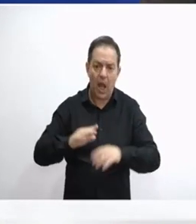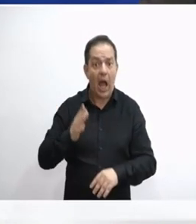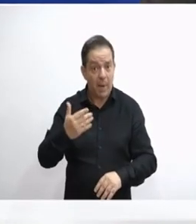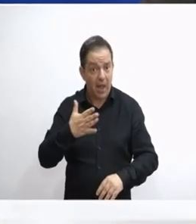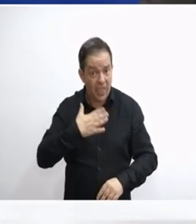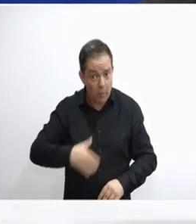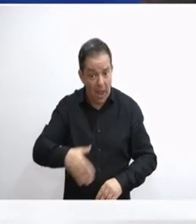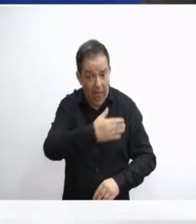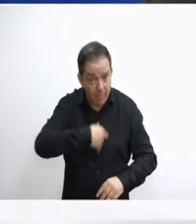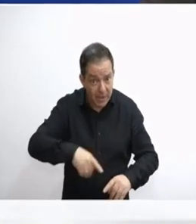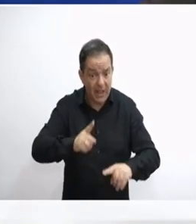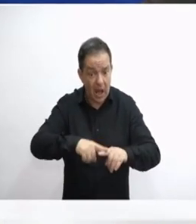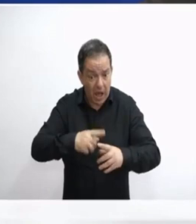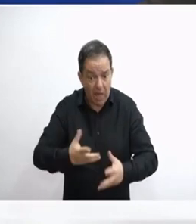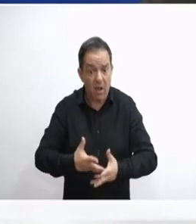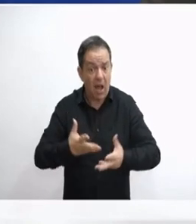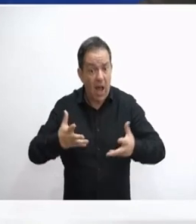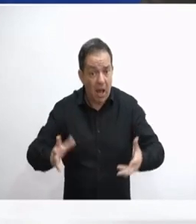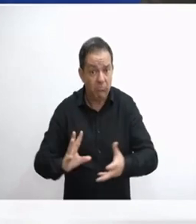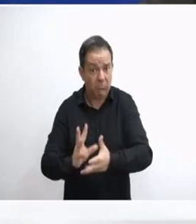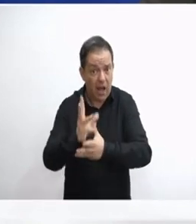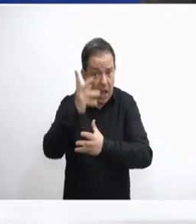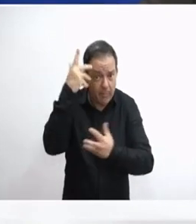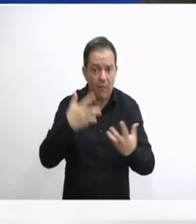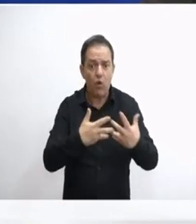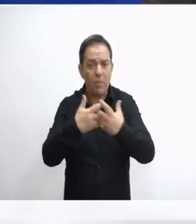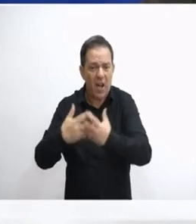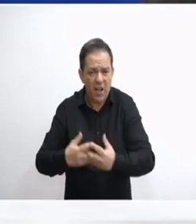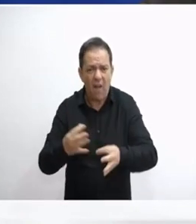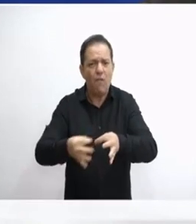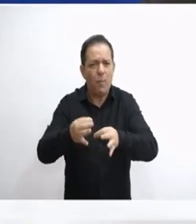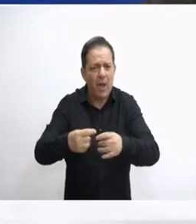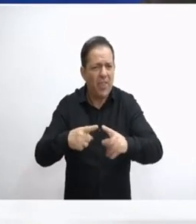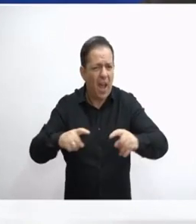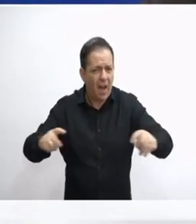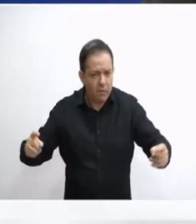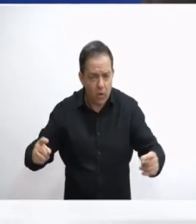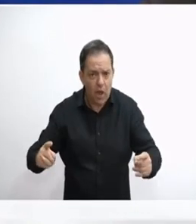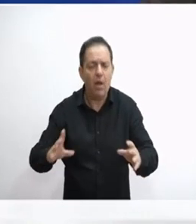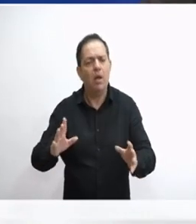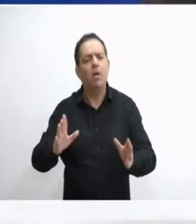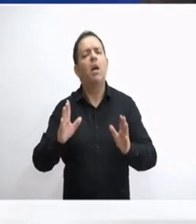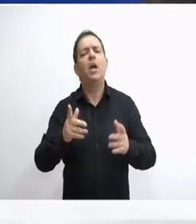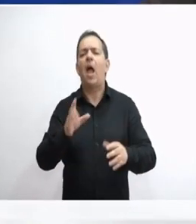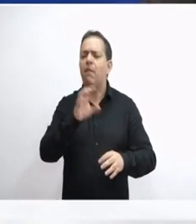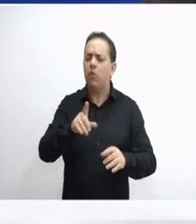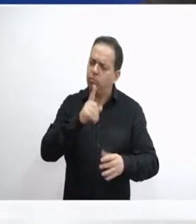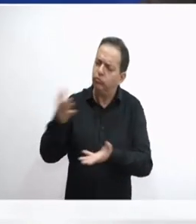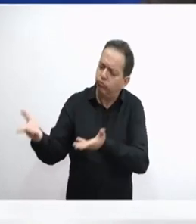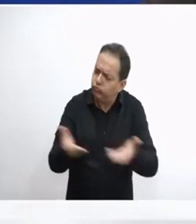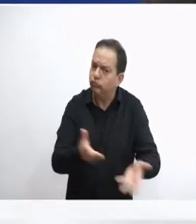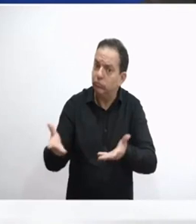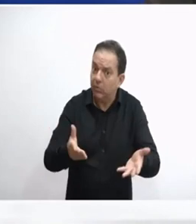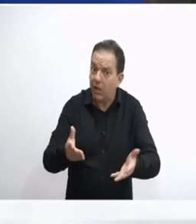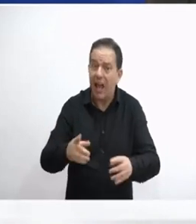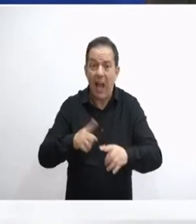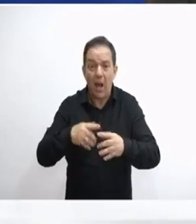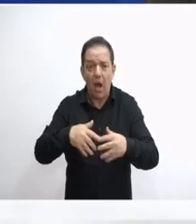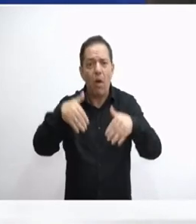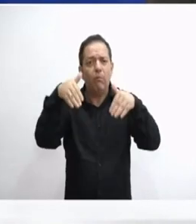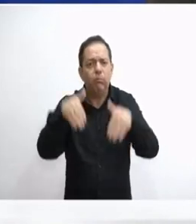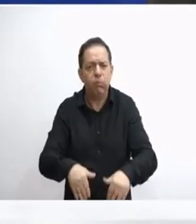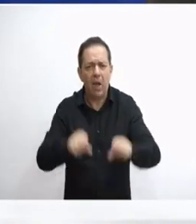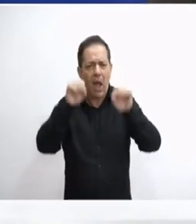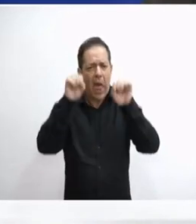θέλουμε να κάνουμε βιοτεχνίες και βιομηχανίες. Το ότι διαλυθήκανε όλες οι βιομηχανίες και οι βιοτεχνίες στην Ελλάδα μας και δεν παράγουμε